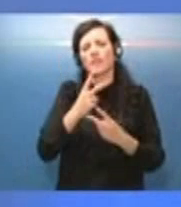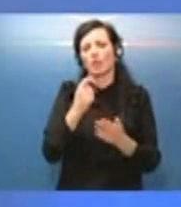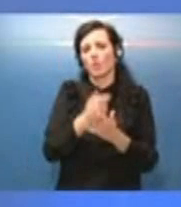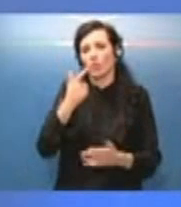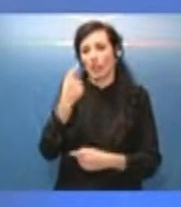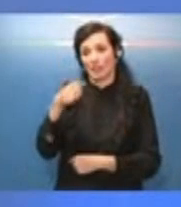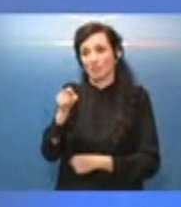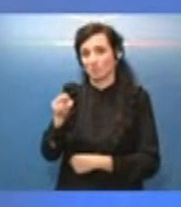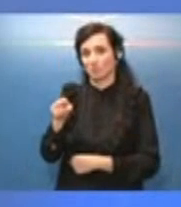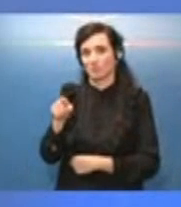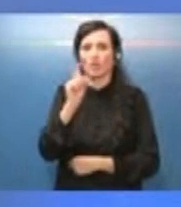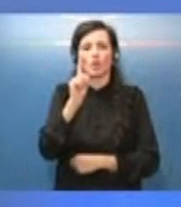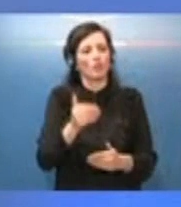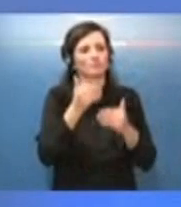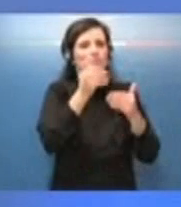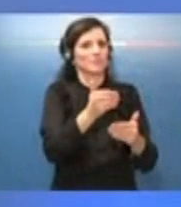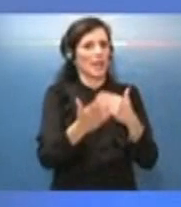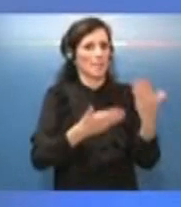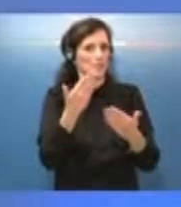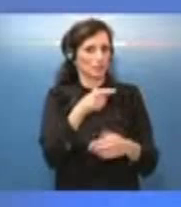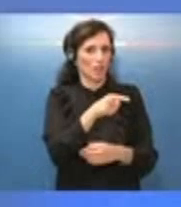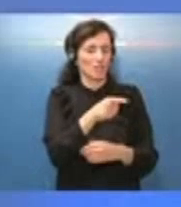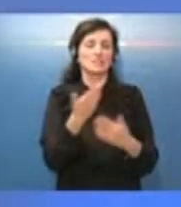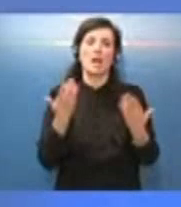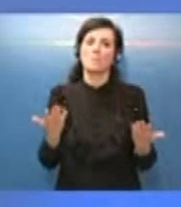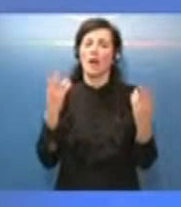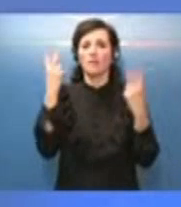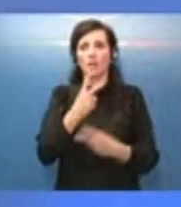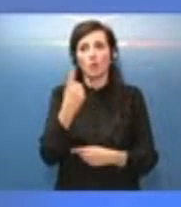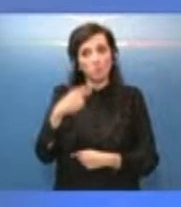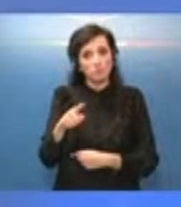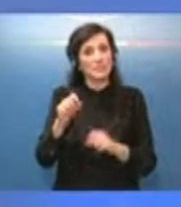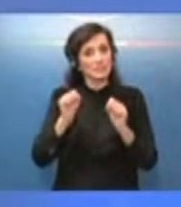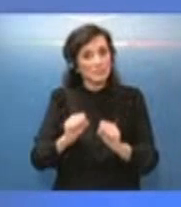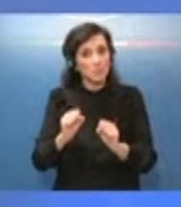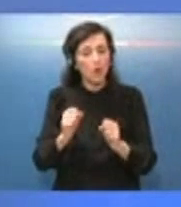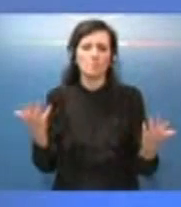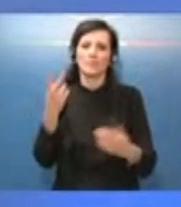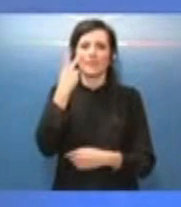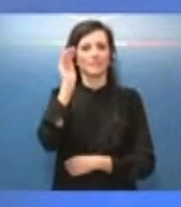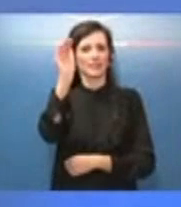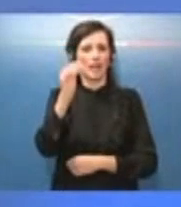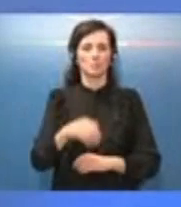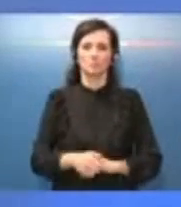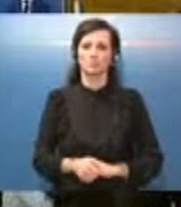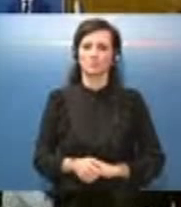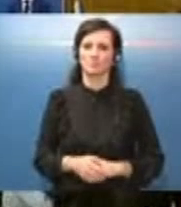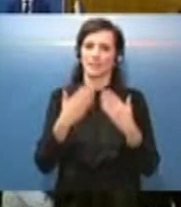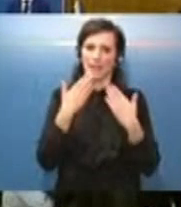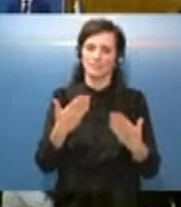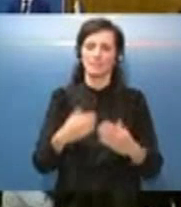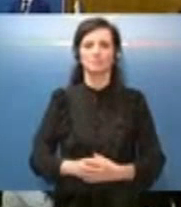cosa, non la promulgazione. Però non lo so se questo è possibile. Lo vedremo. Grazie.